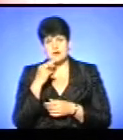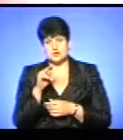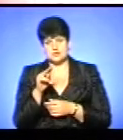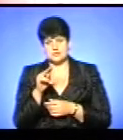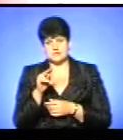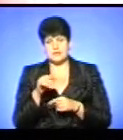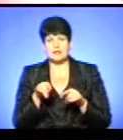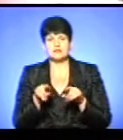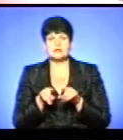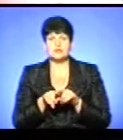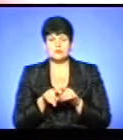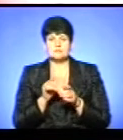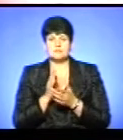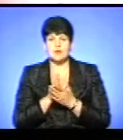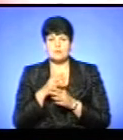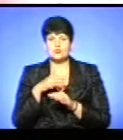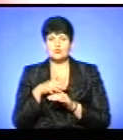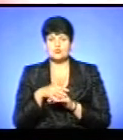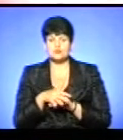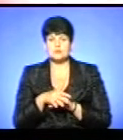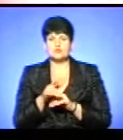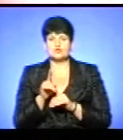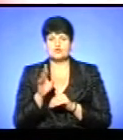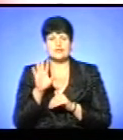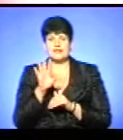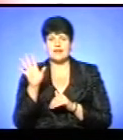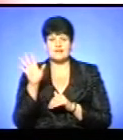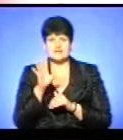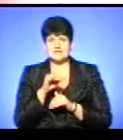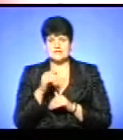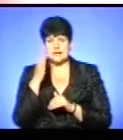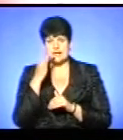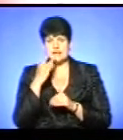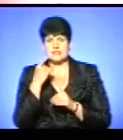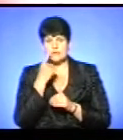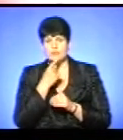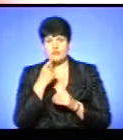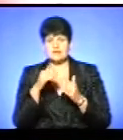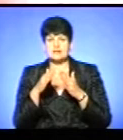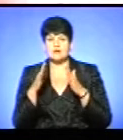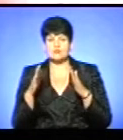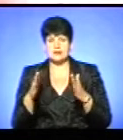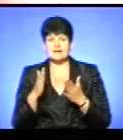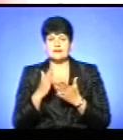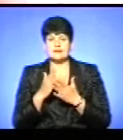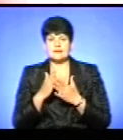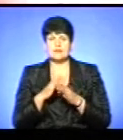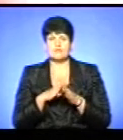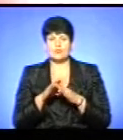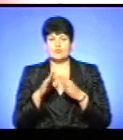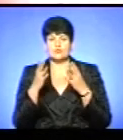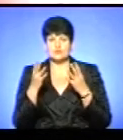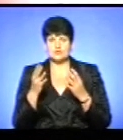Також ми маємо розуміти, що не всі літні мовні табори є повного дня